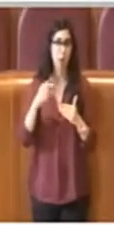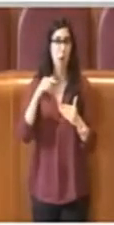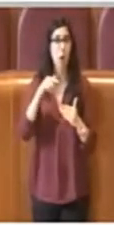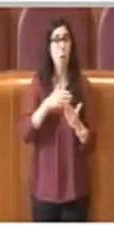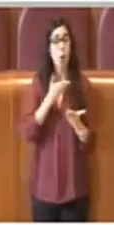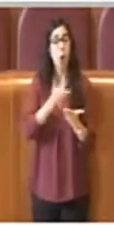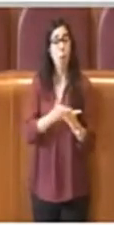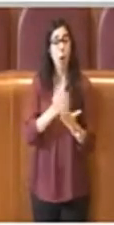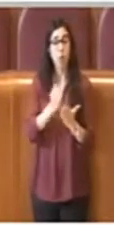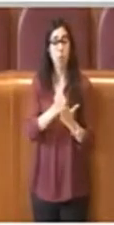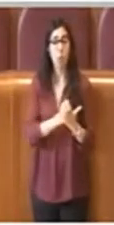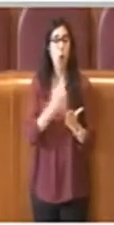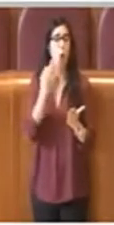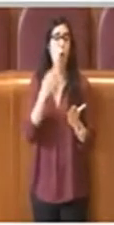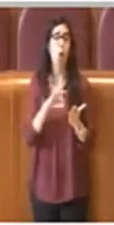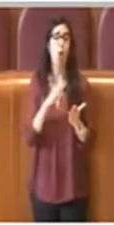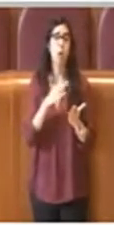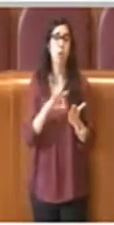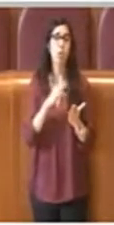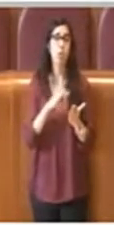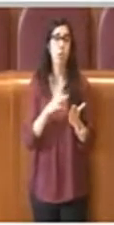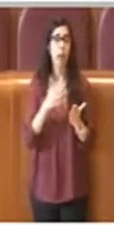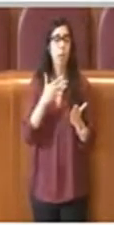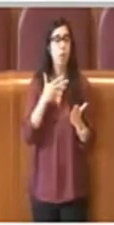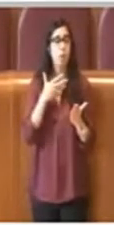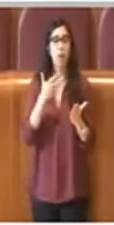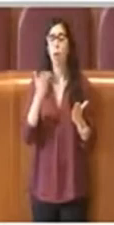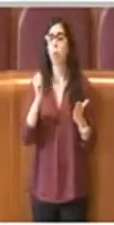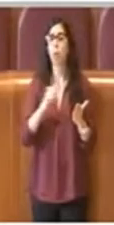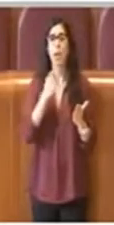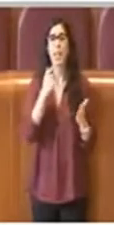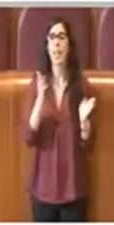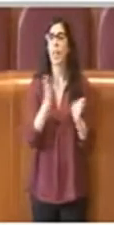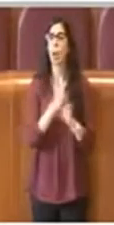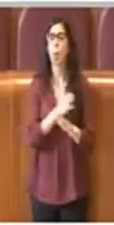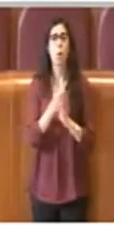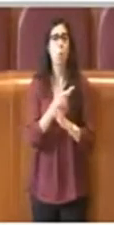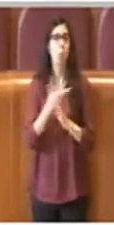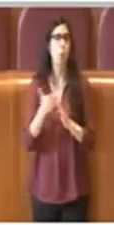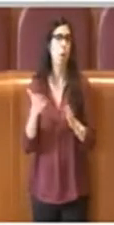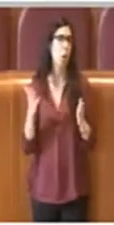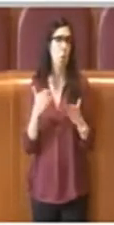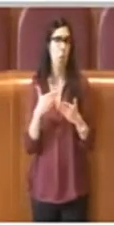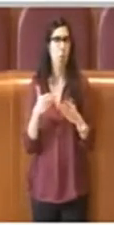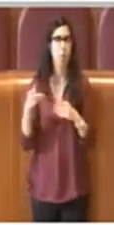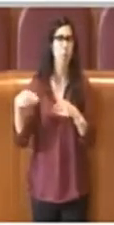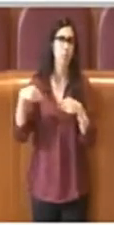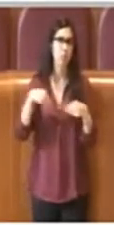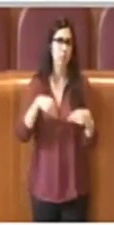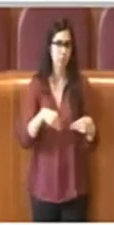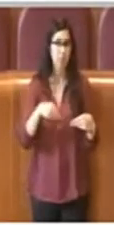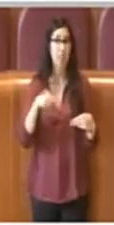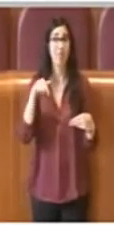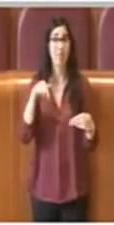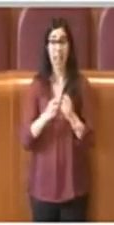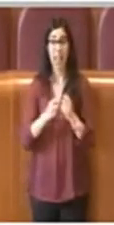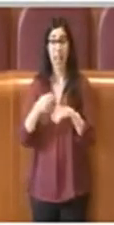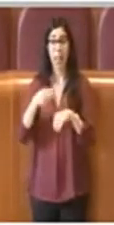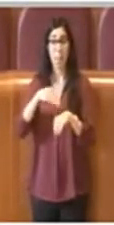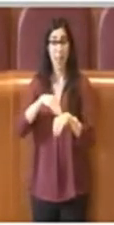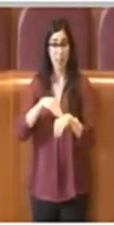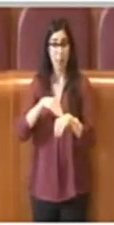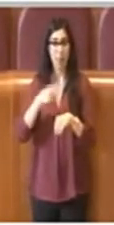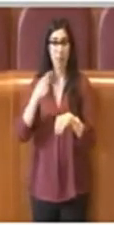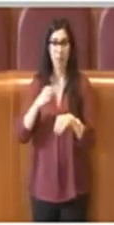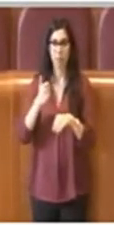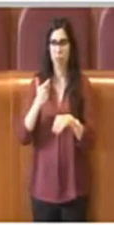fatto si prevedeva un'apertura illimitata con questo emendamento, le migliaia che sento dire spesso dal